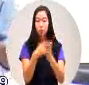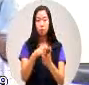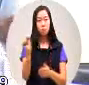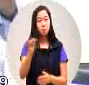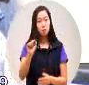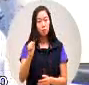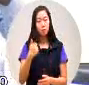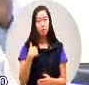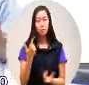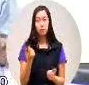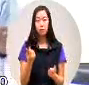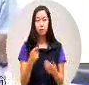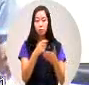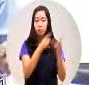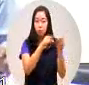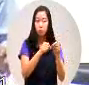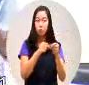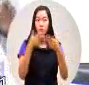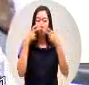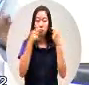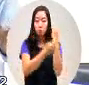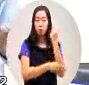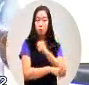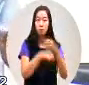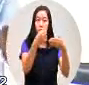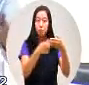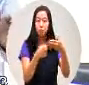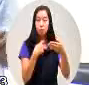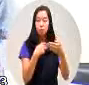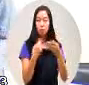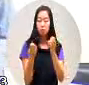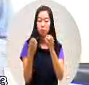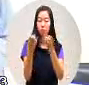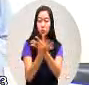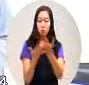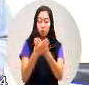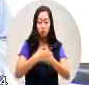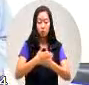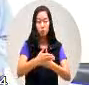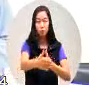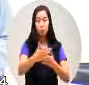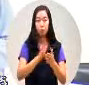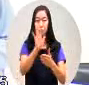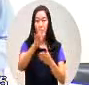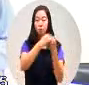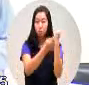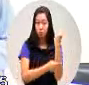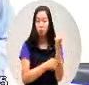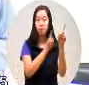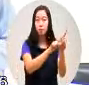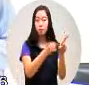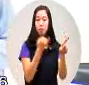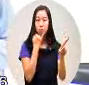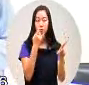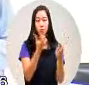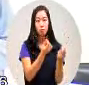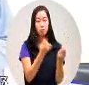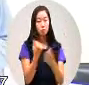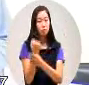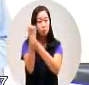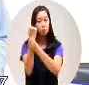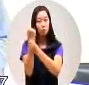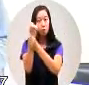意一级原住民族基本法智商的这个过程有法令一级那是不是支持我们